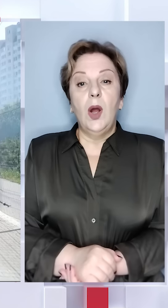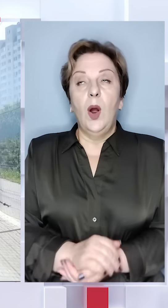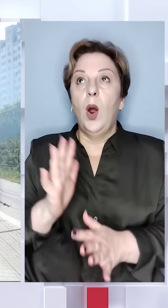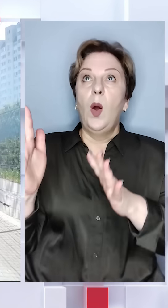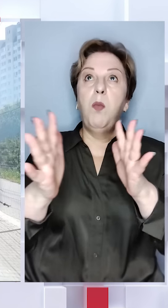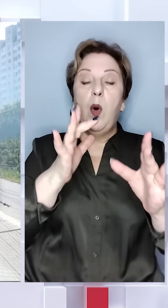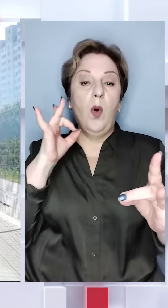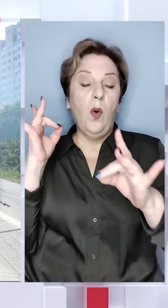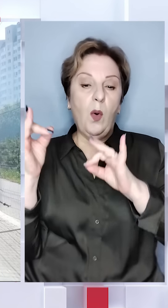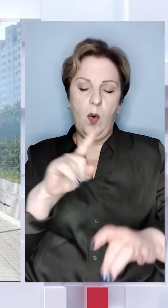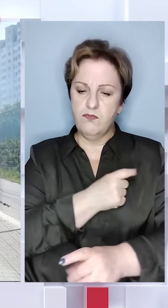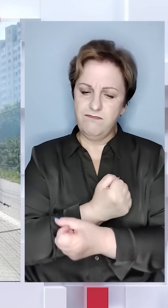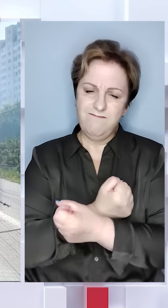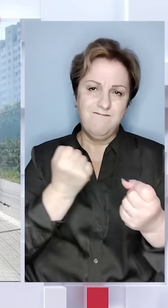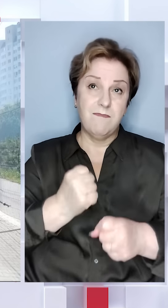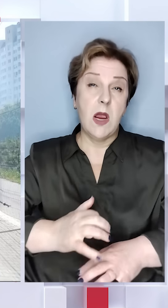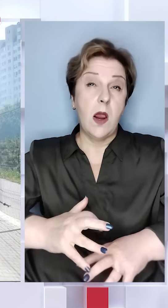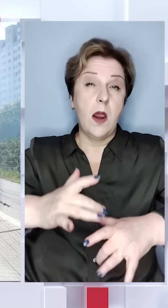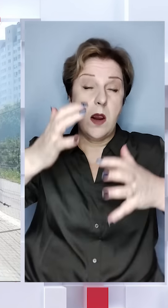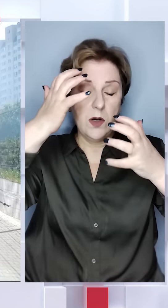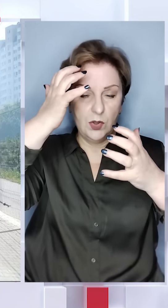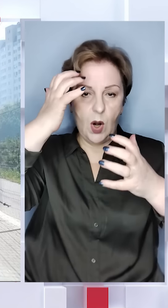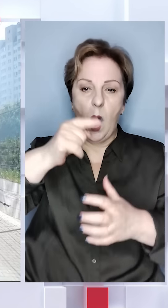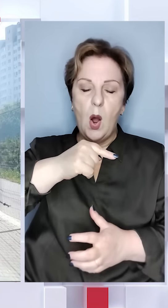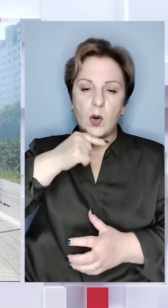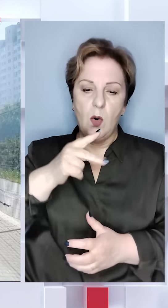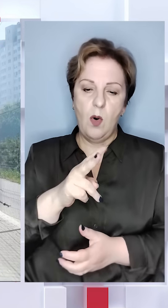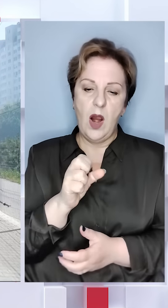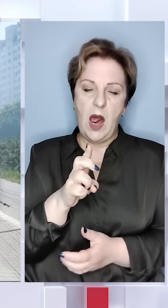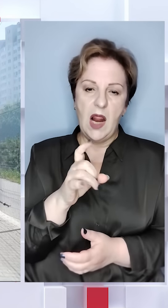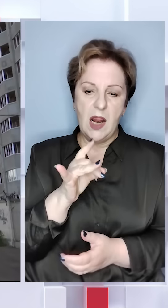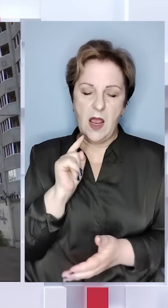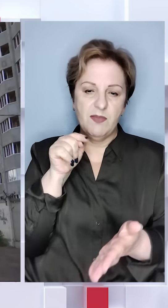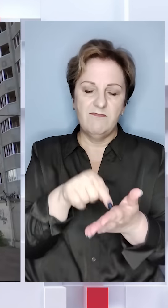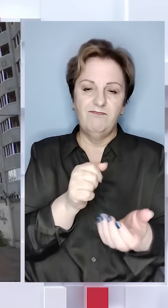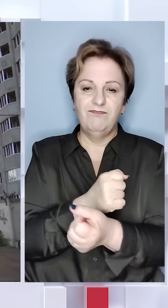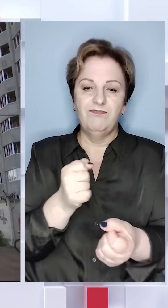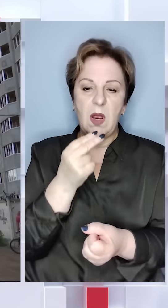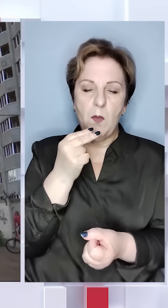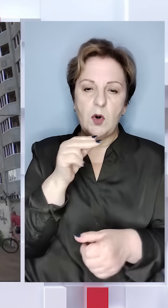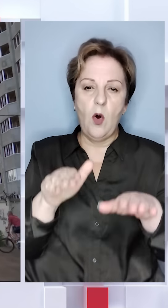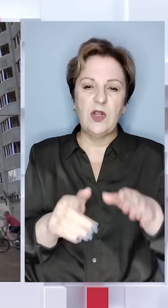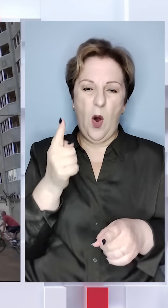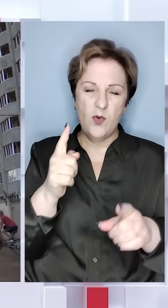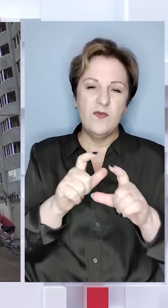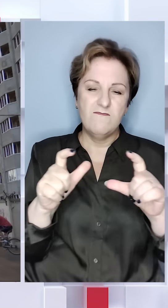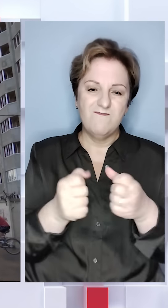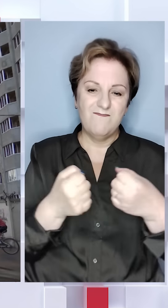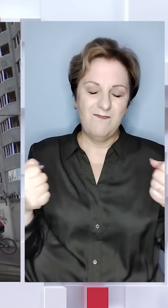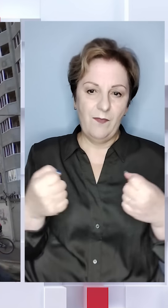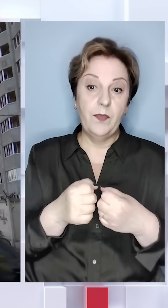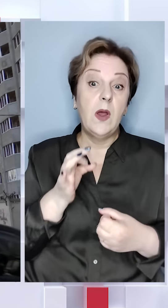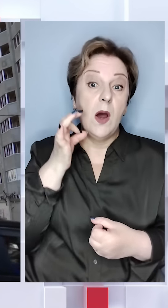Повітряна тривога, потужний вибух і стовп чорного диму. Російський калібр глучив у продовольчі склади однієї з мереж супермаркетів.